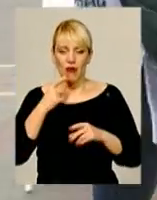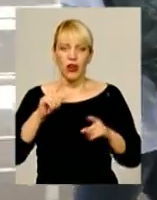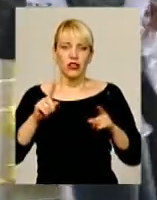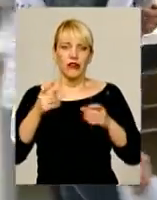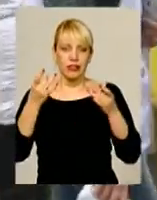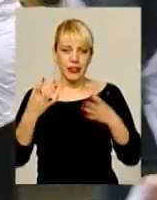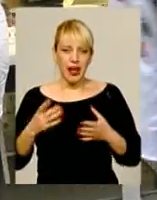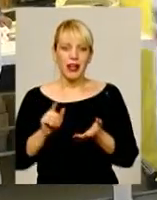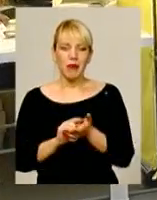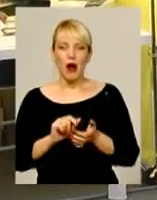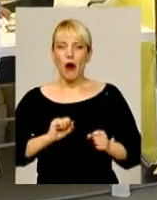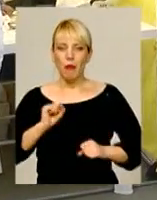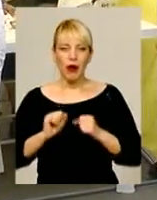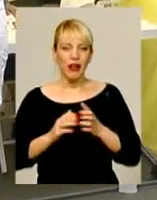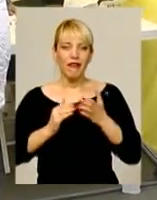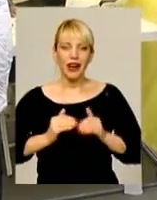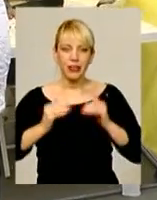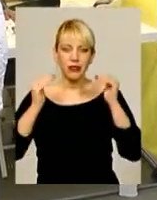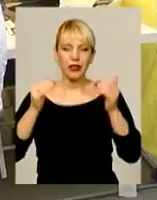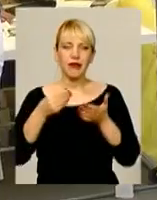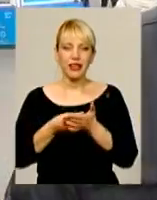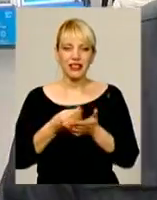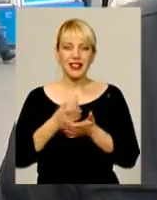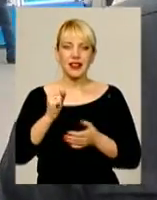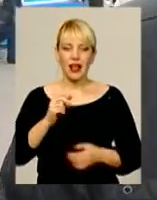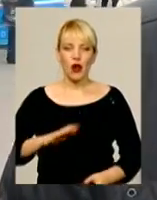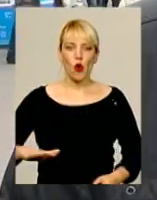пенсіонер, оборений високими цінами на комуналку.